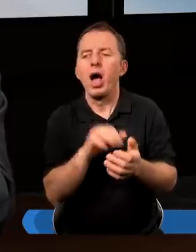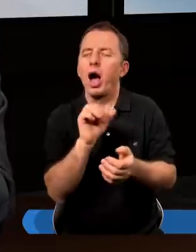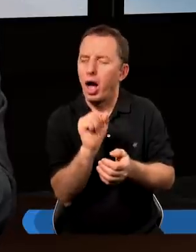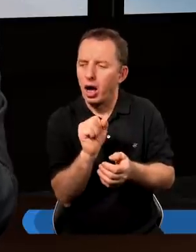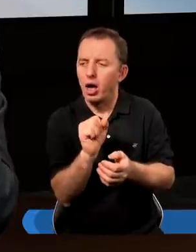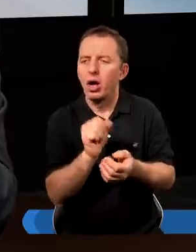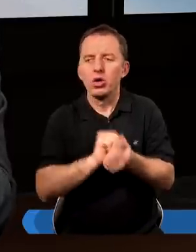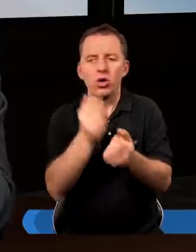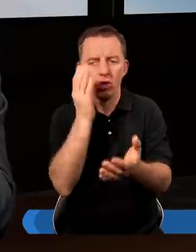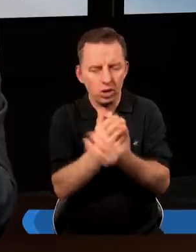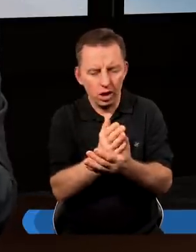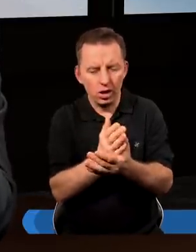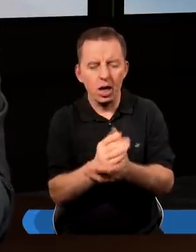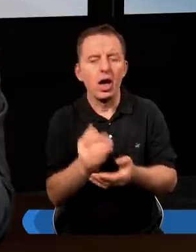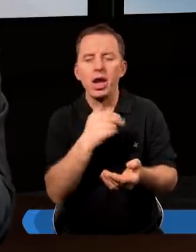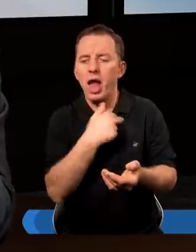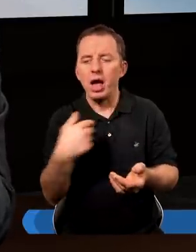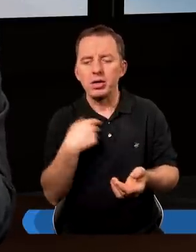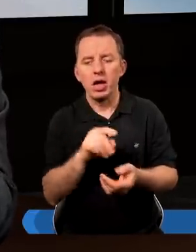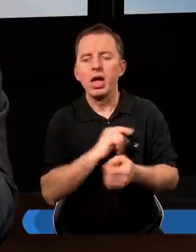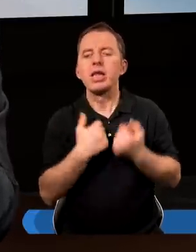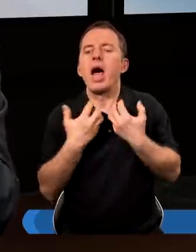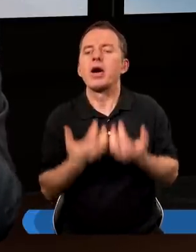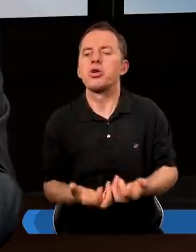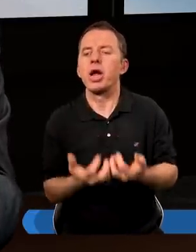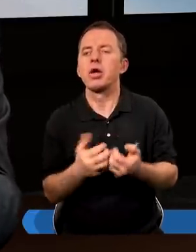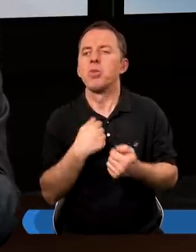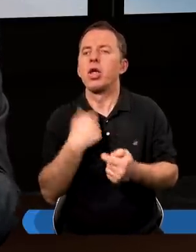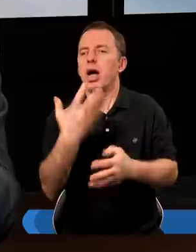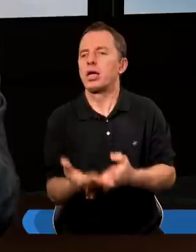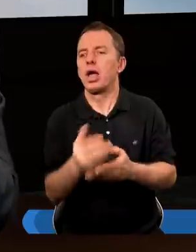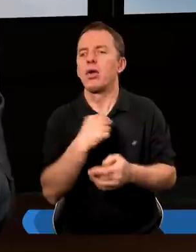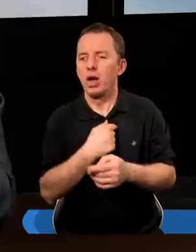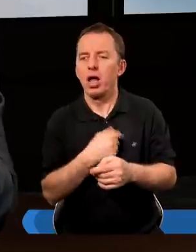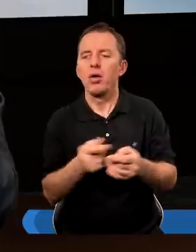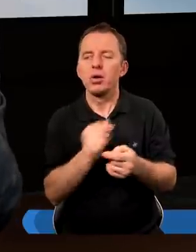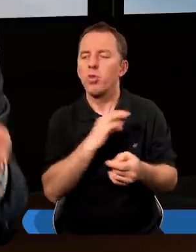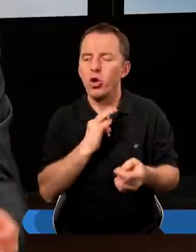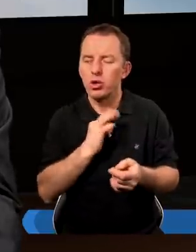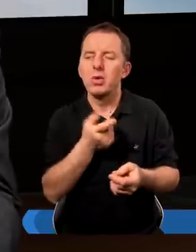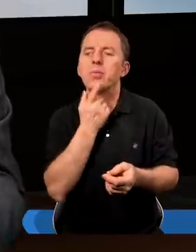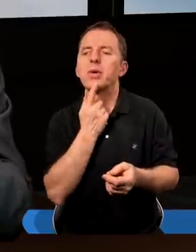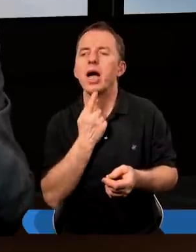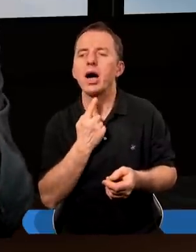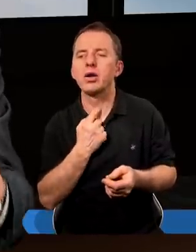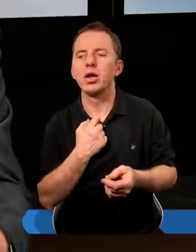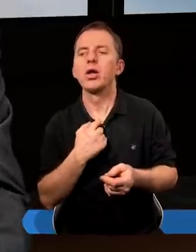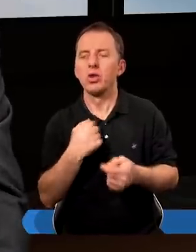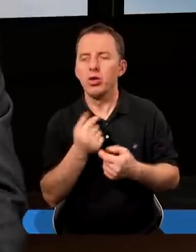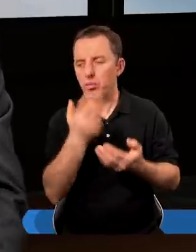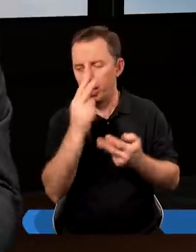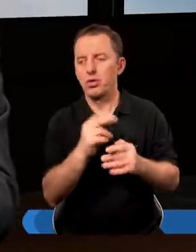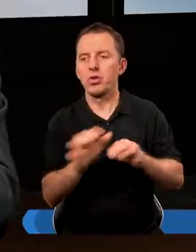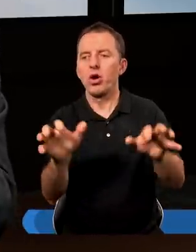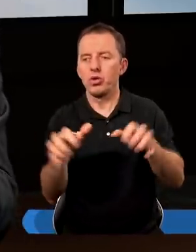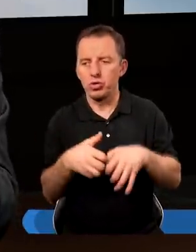a to są tylko i wyłącznie nasze zachcianki. one stają się zmanipulowane naszymi pragnieniami i napędzają właśnie tą